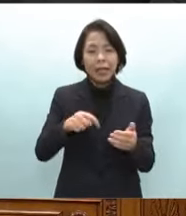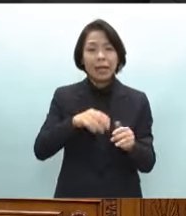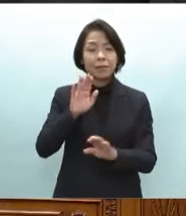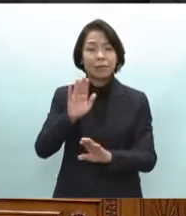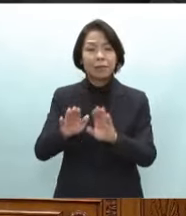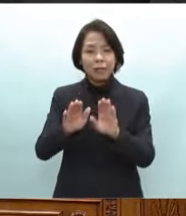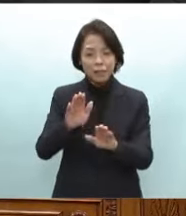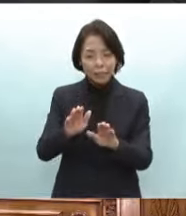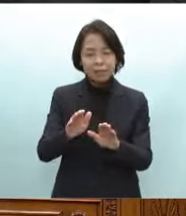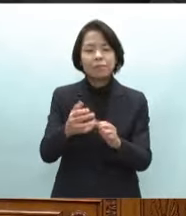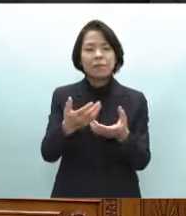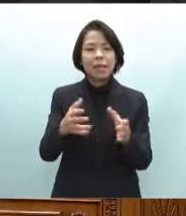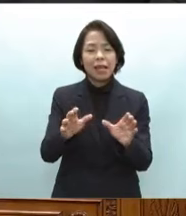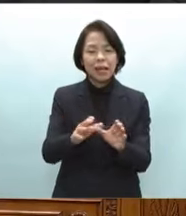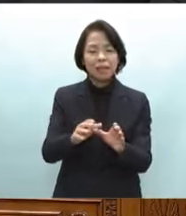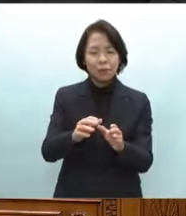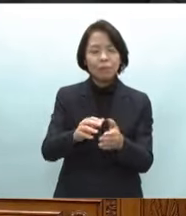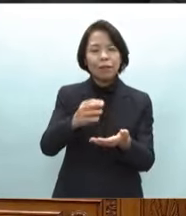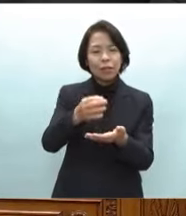説に臨みます